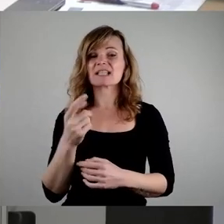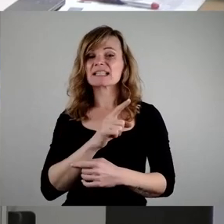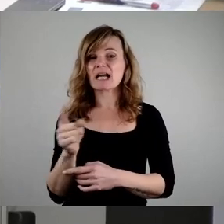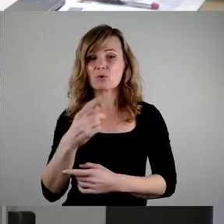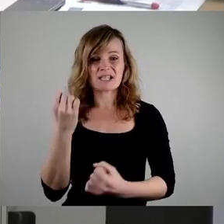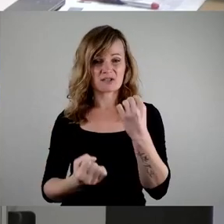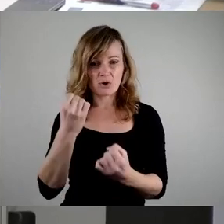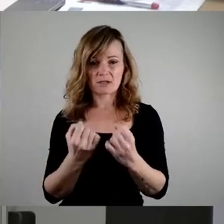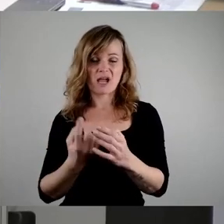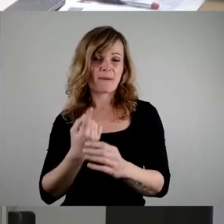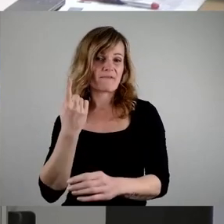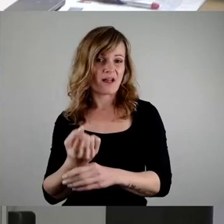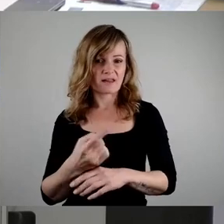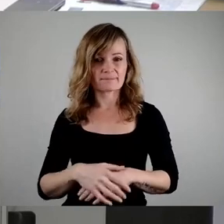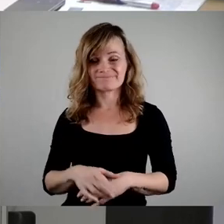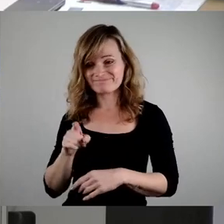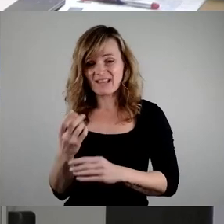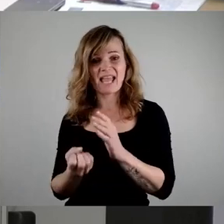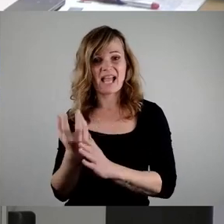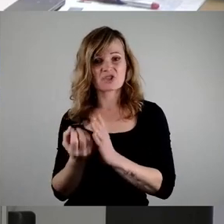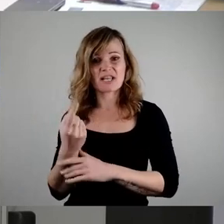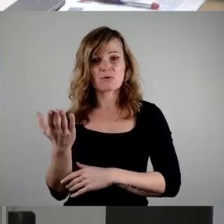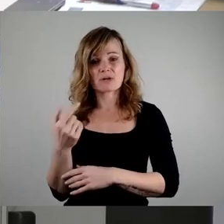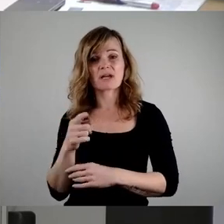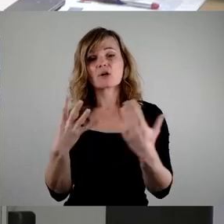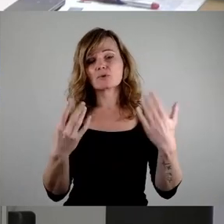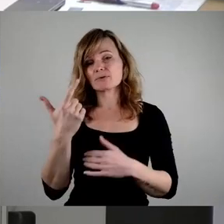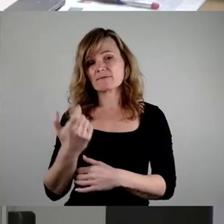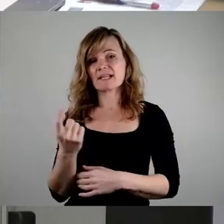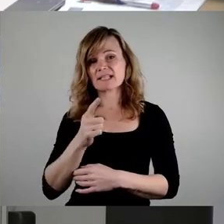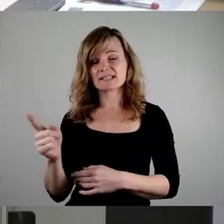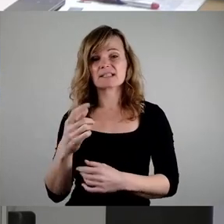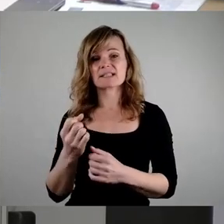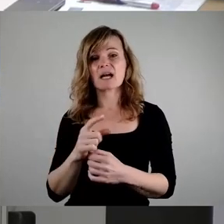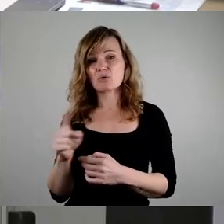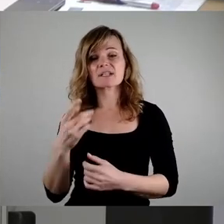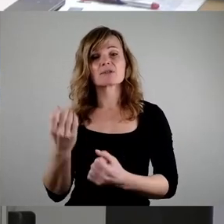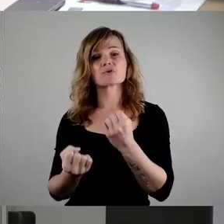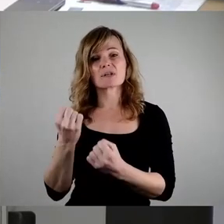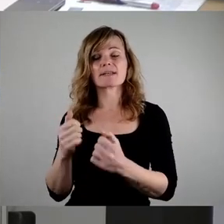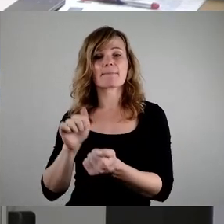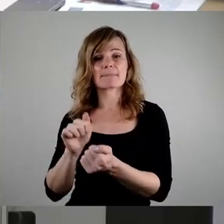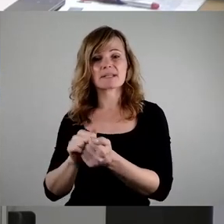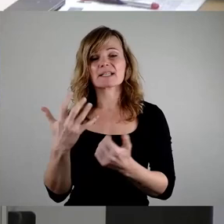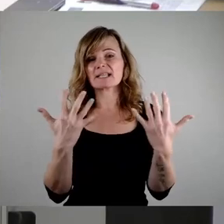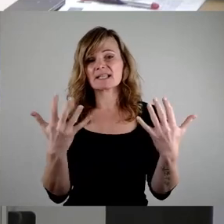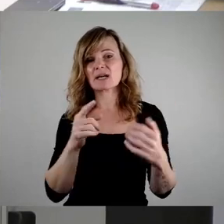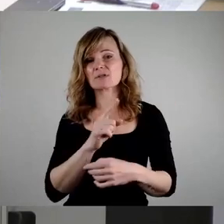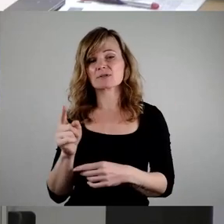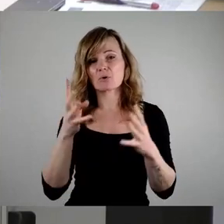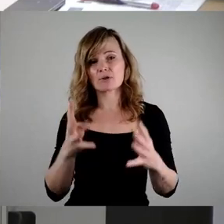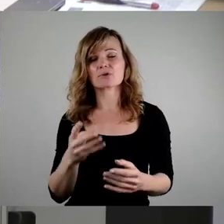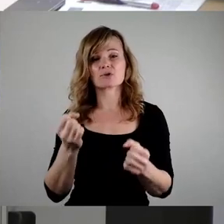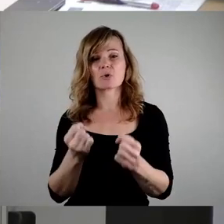Bei ihrer Herstellung werden 29.000 Tonnen Papier, 10.900 Tonnen Kunststoff, 1